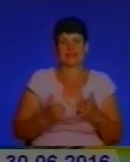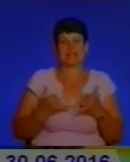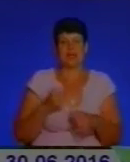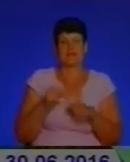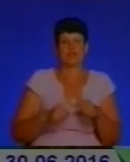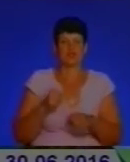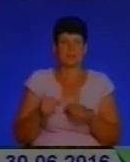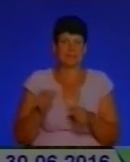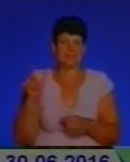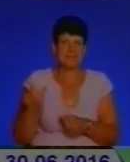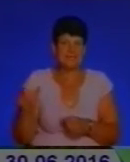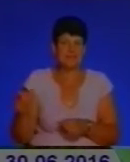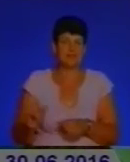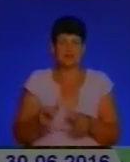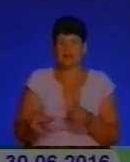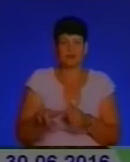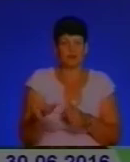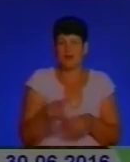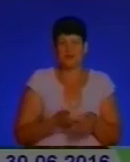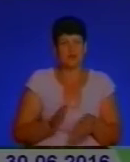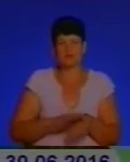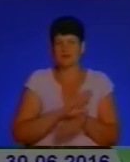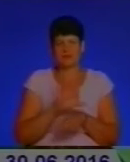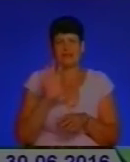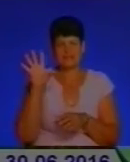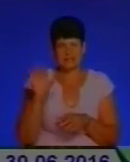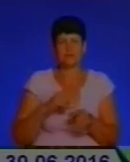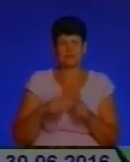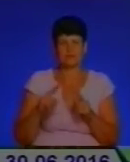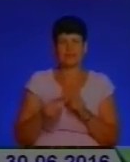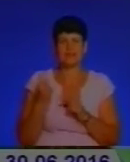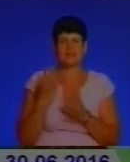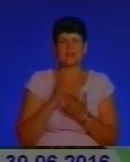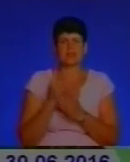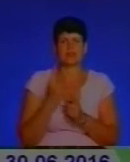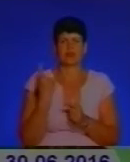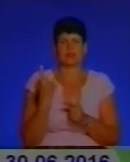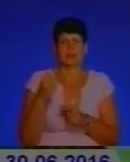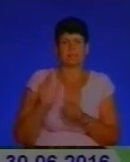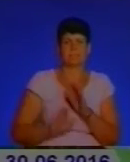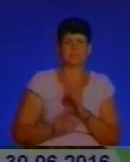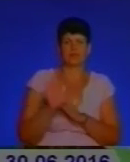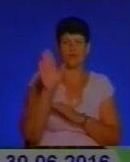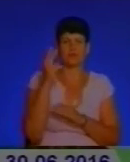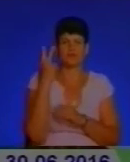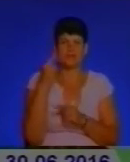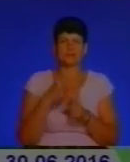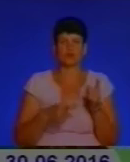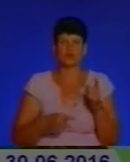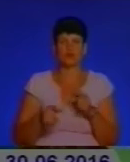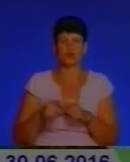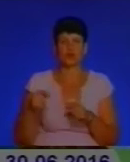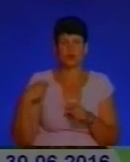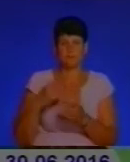Траса не складна, вона загальному швидкісна, тільки один є підйом і далі 2,5 кілометри прямої